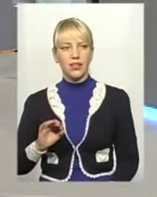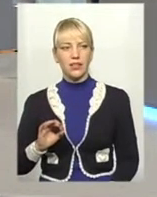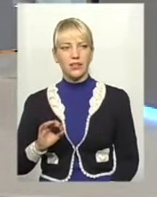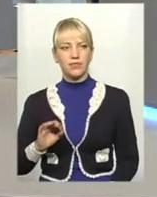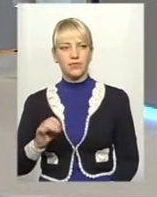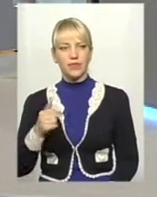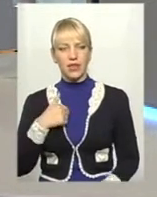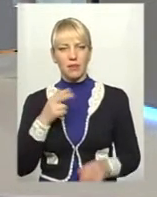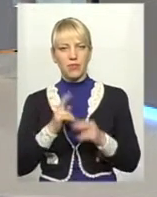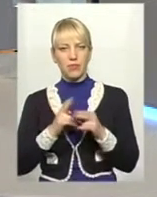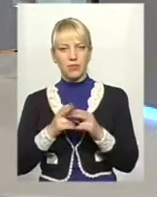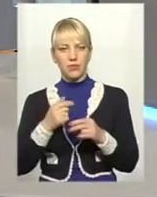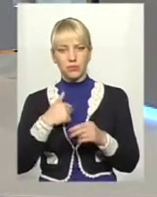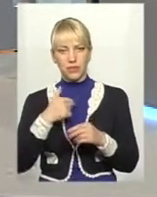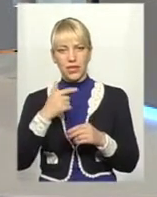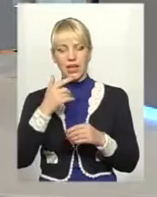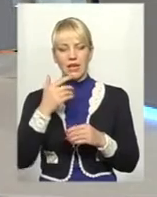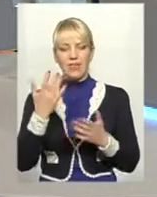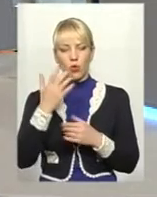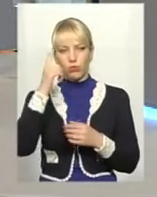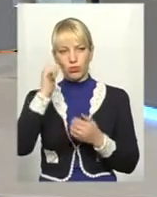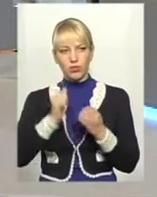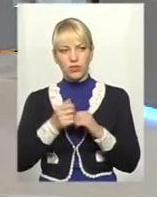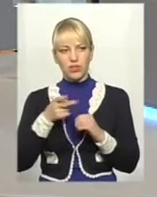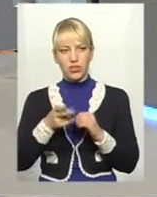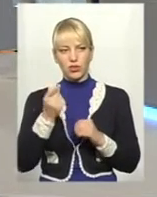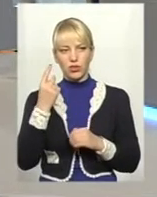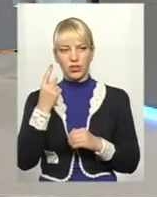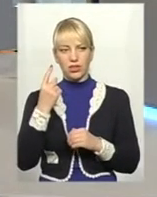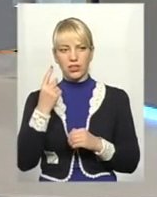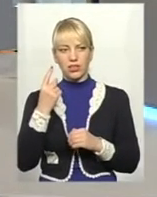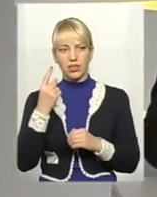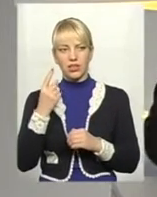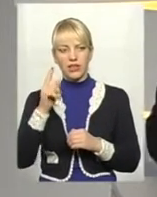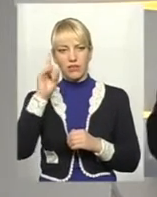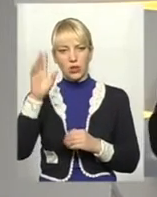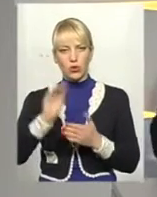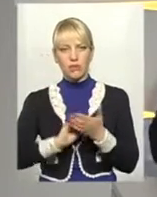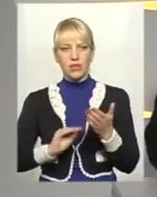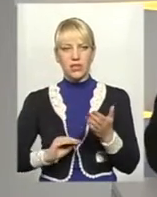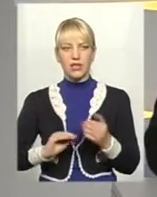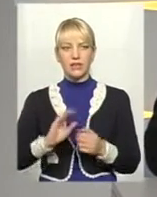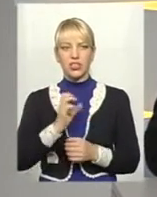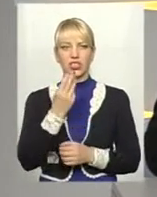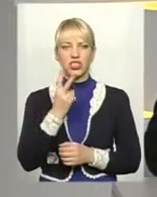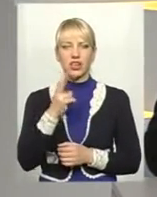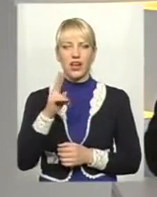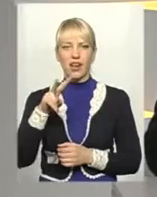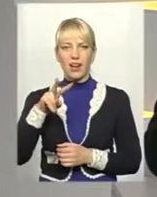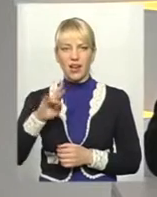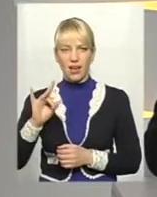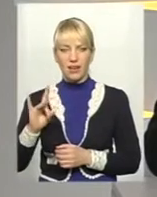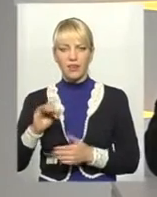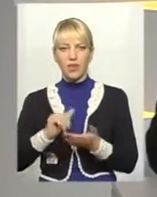В якомусь році, не пам'ятаю, якому, на жаль, якщо не помиляю, з 2011-й, відомий письменник Василь Шкляр відмовився від